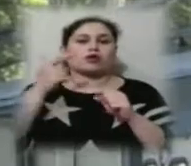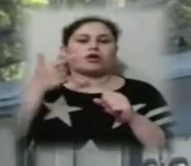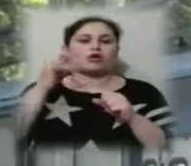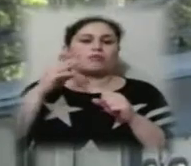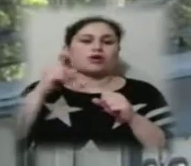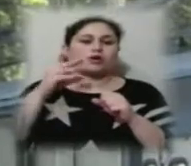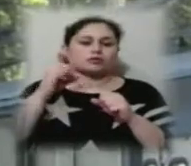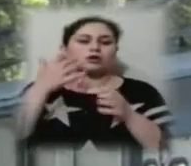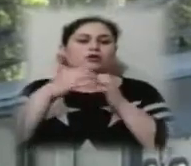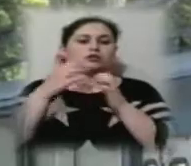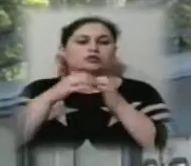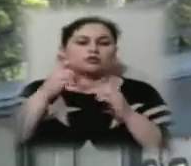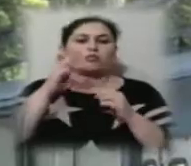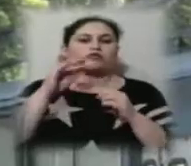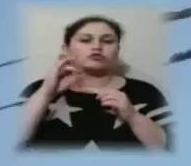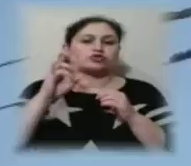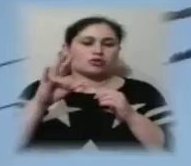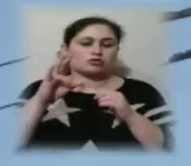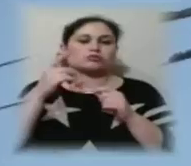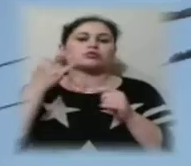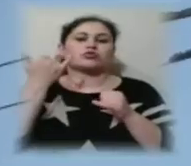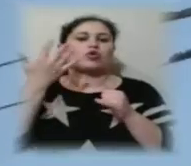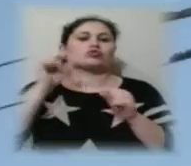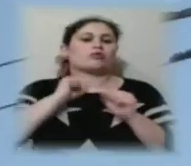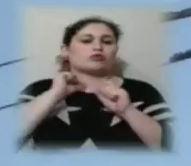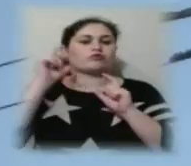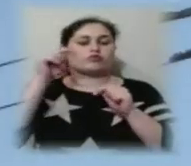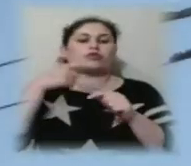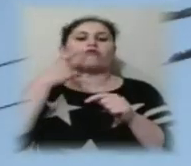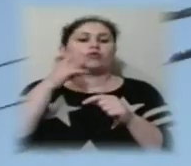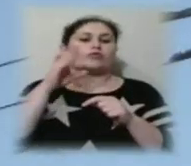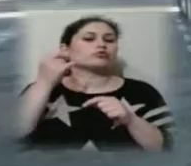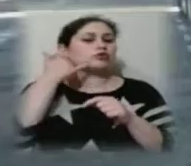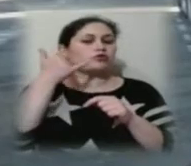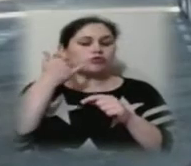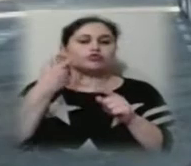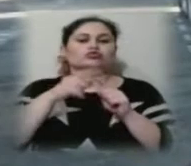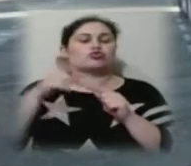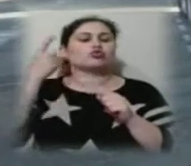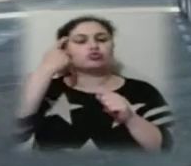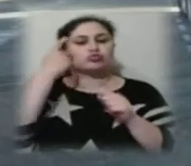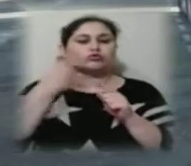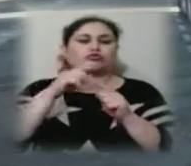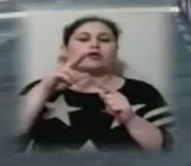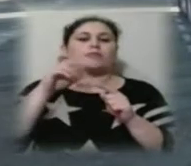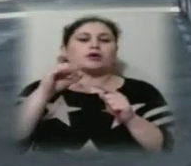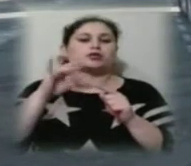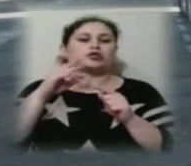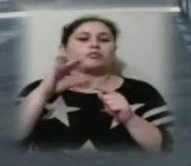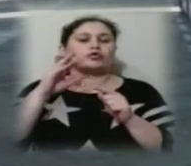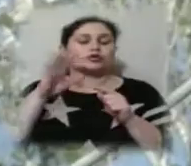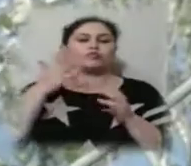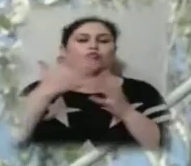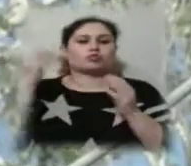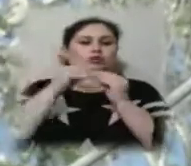Володимир Молчанов, який сьогодні у відрядженні, нам прокоментував телефоном. Він вважає, що пасажиропотік збільшиться на 10 відсотків, і «Херсон